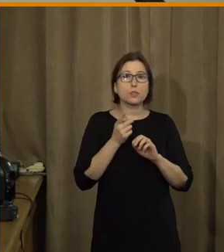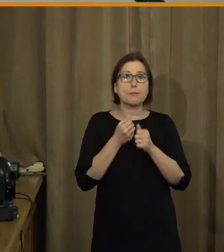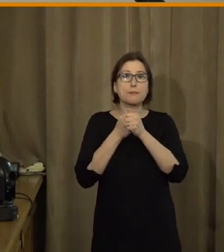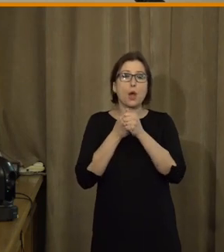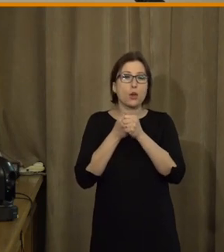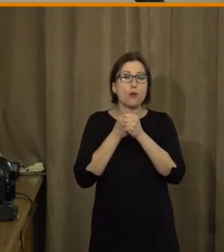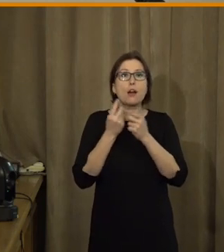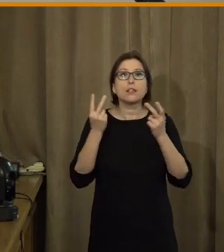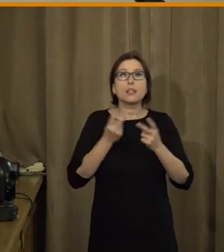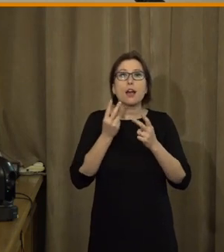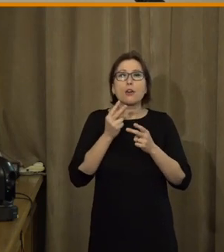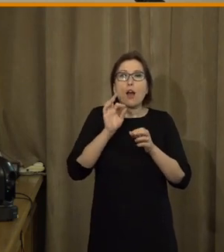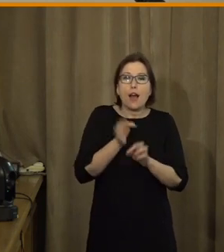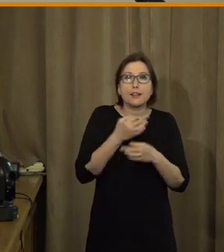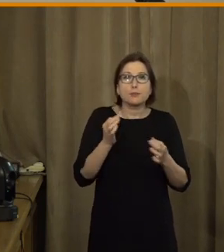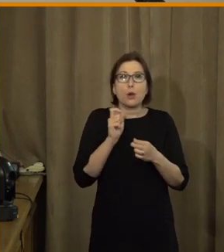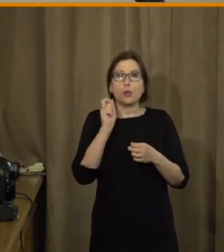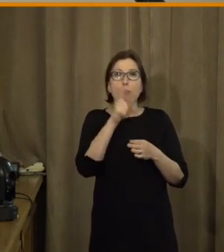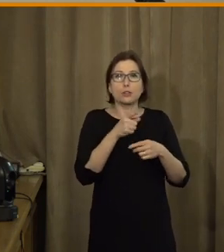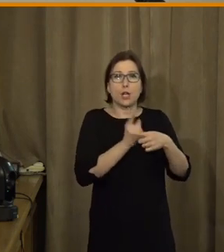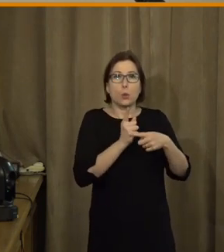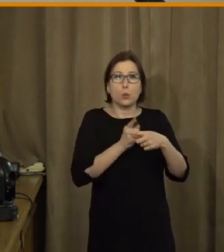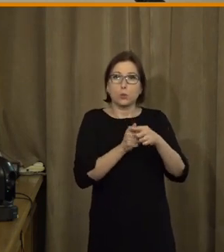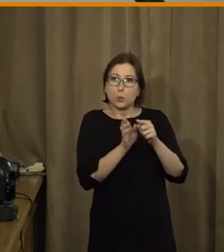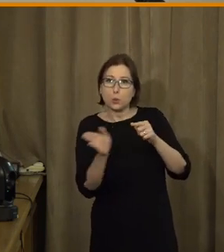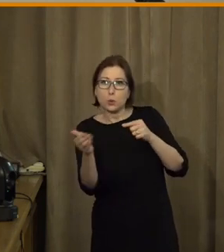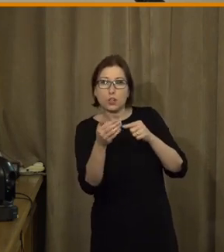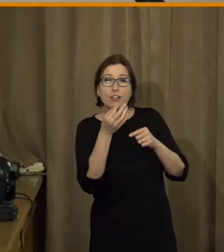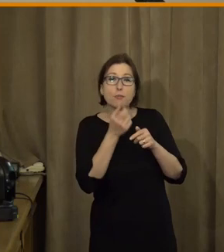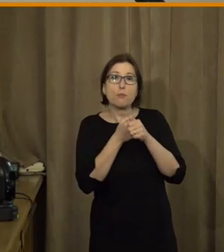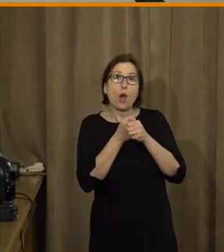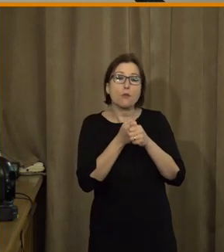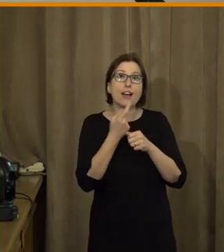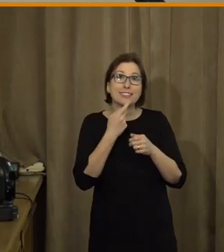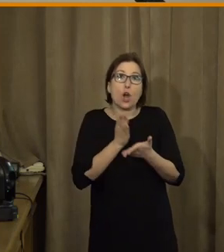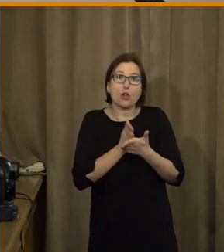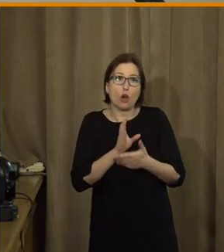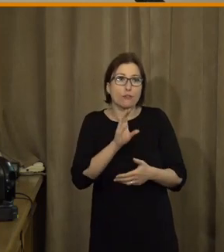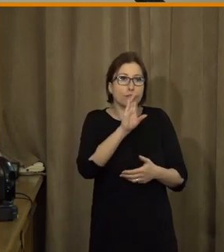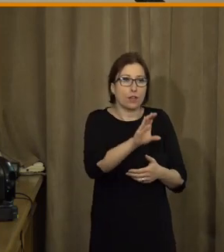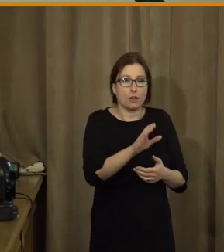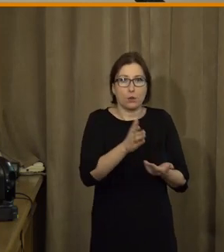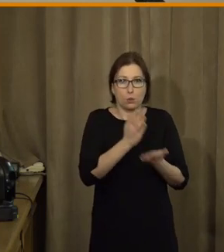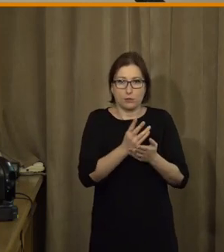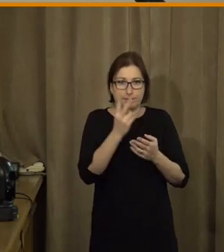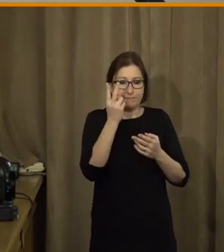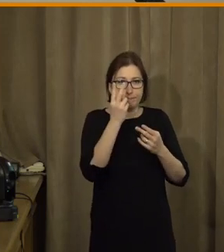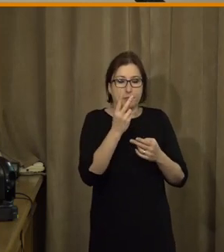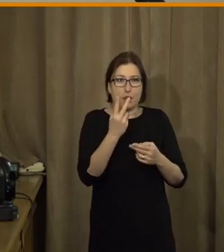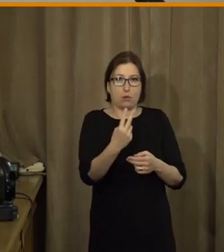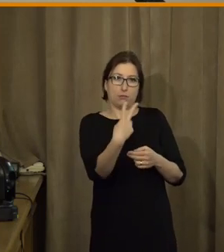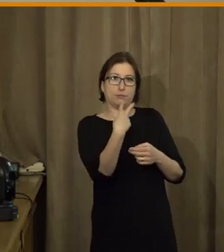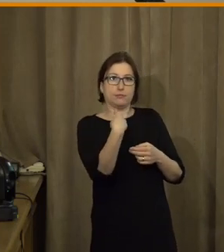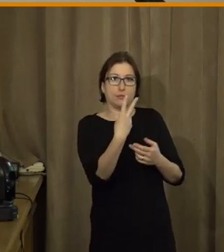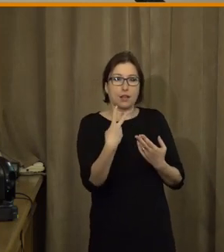vybojovat, abych to aspoň mohl poslat na účet, to ještě, kdybych chtěl vybojovat, že to chci dát hotově, tak to myslím by bylo jako na